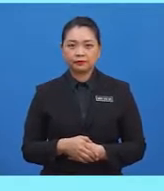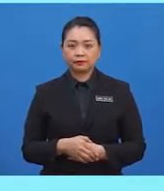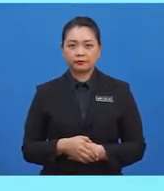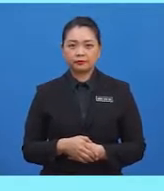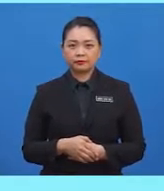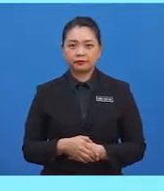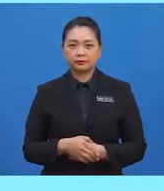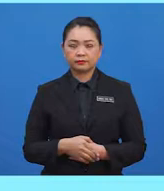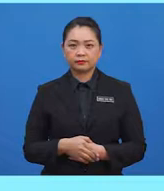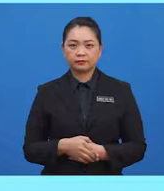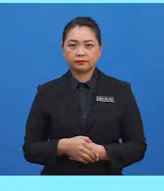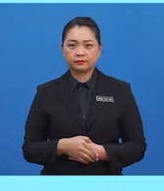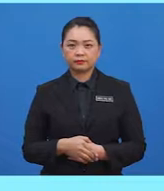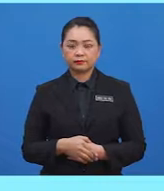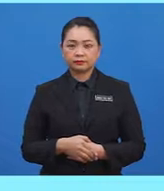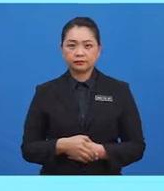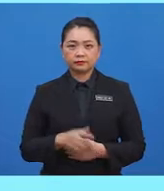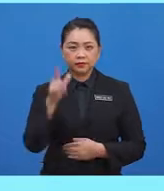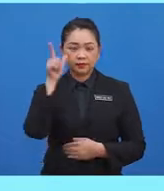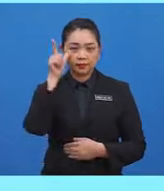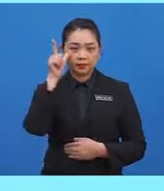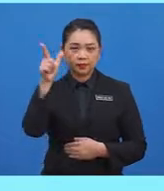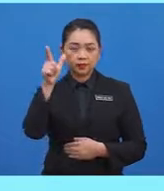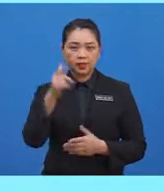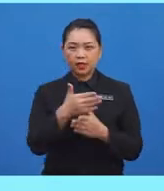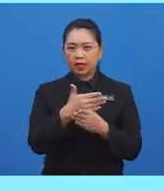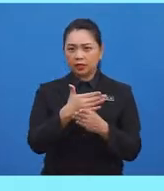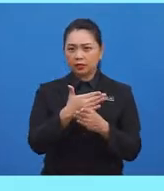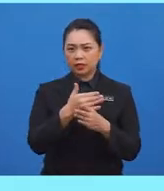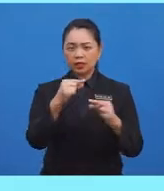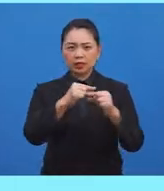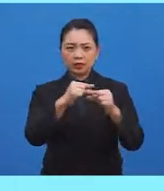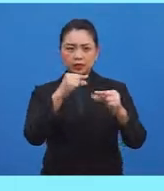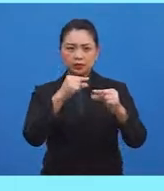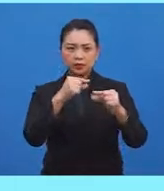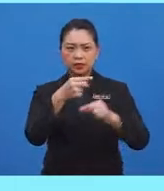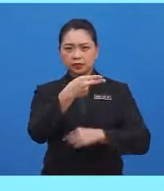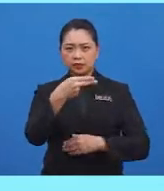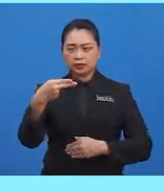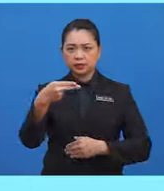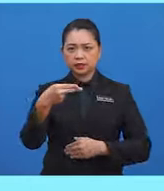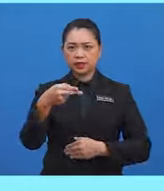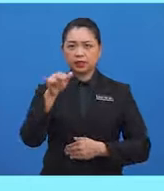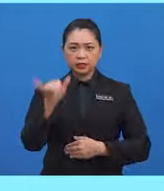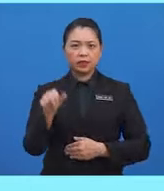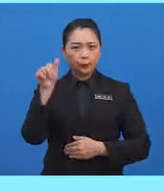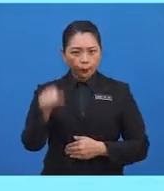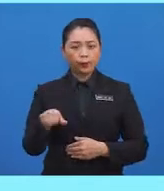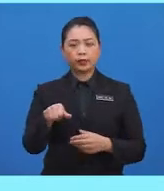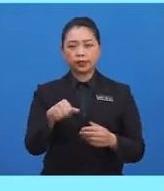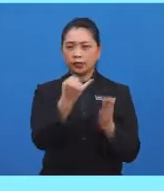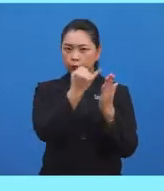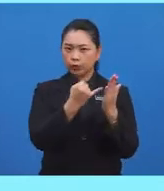Baiklah, mari kita lihat antara garis serenjang yang boleh dilukiskan.